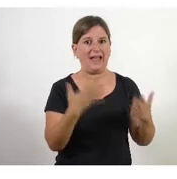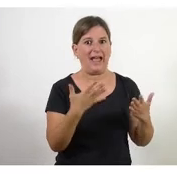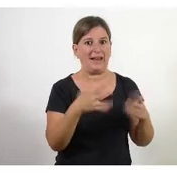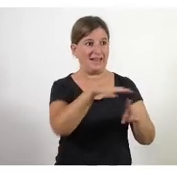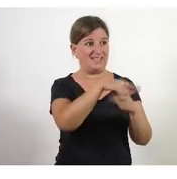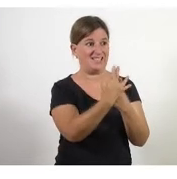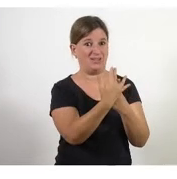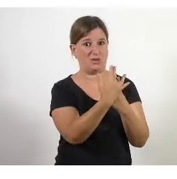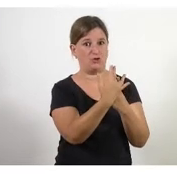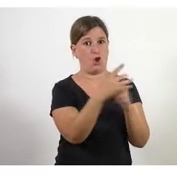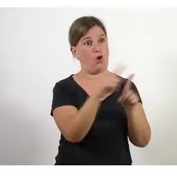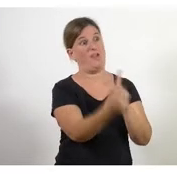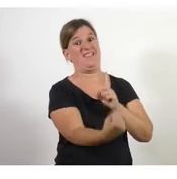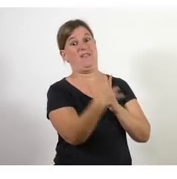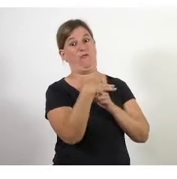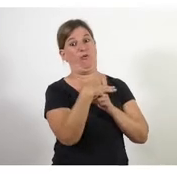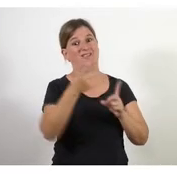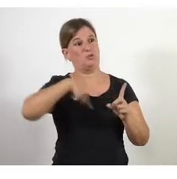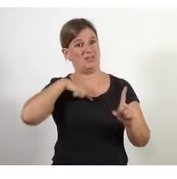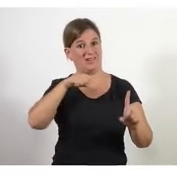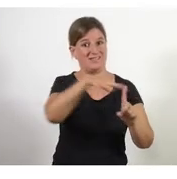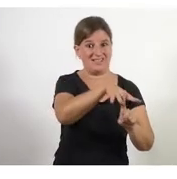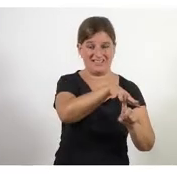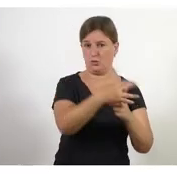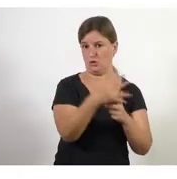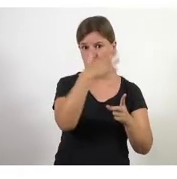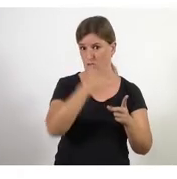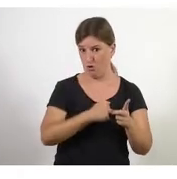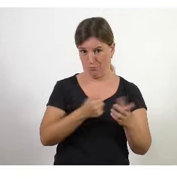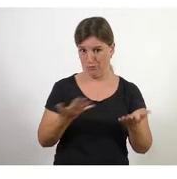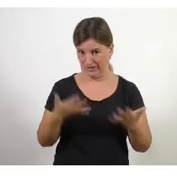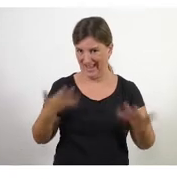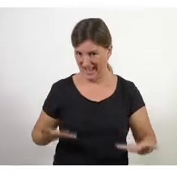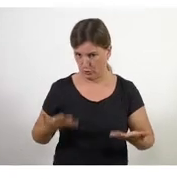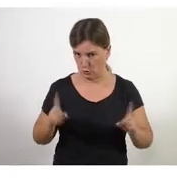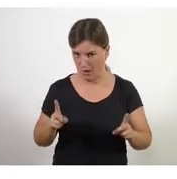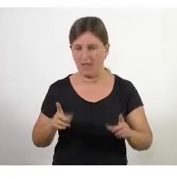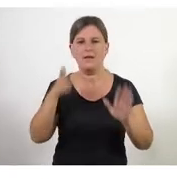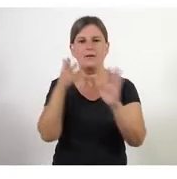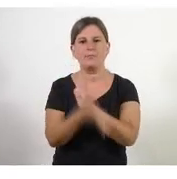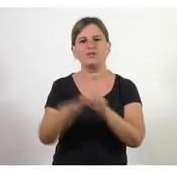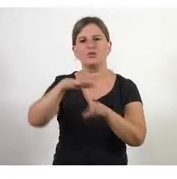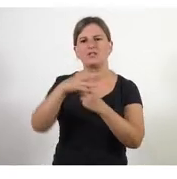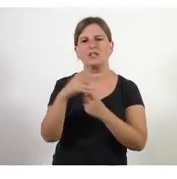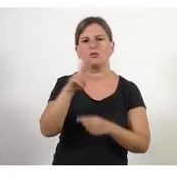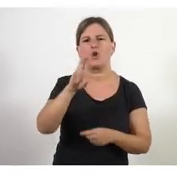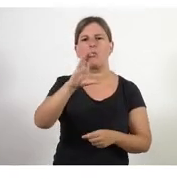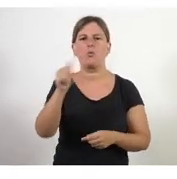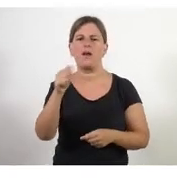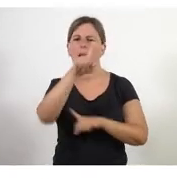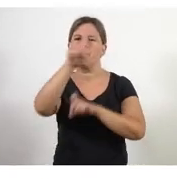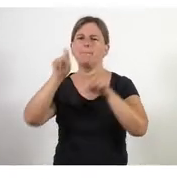nosaltres des d'aquí evidentment això és una situació buca i t'has de llançar la pregunta